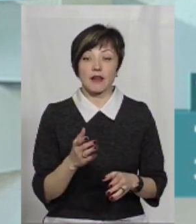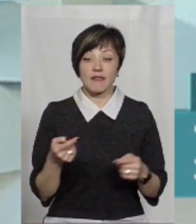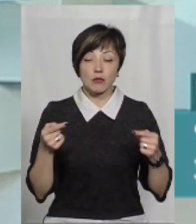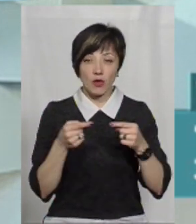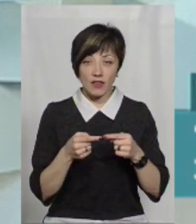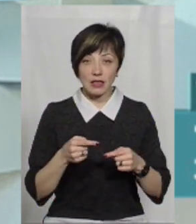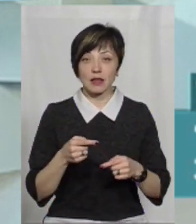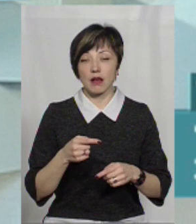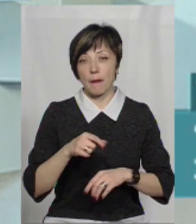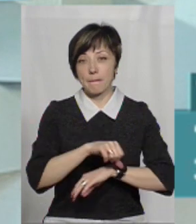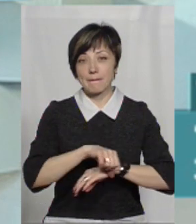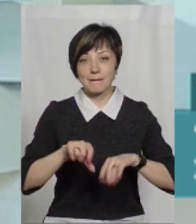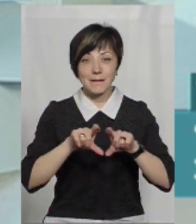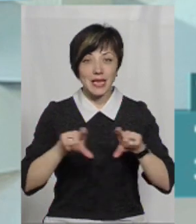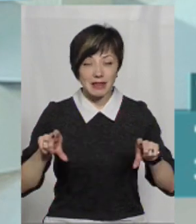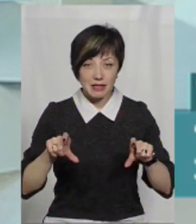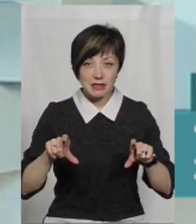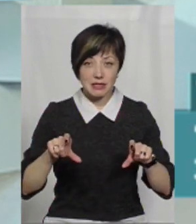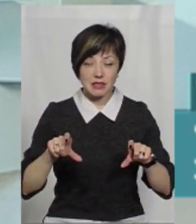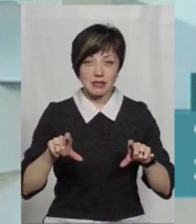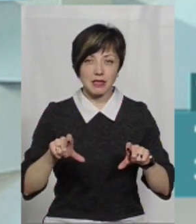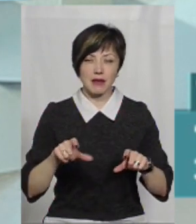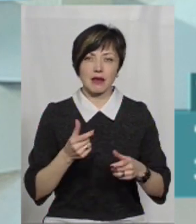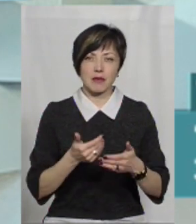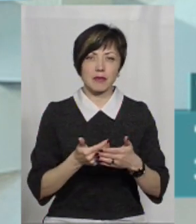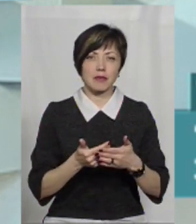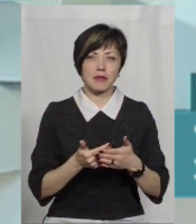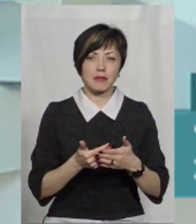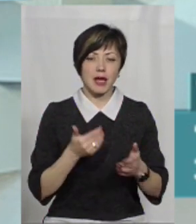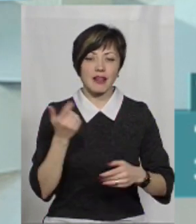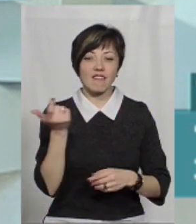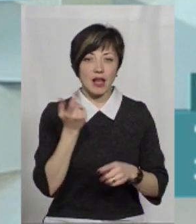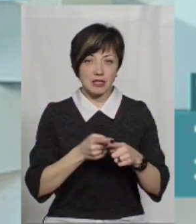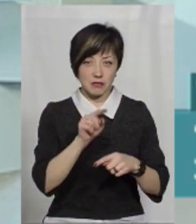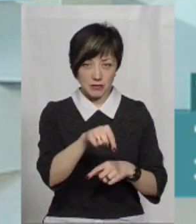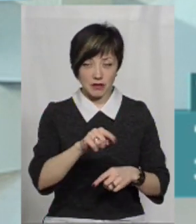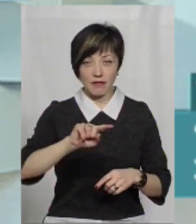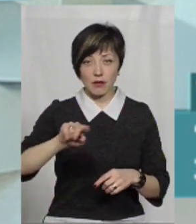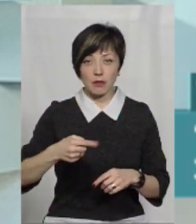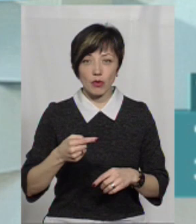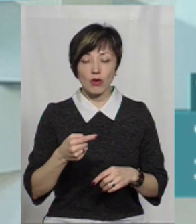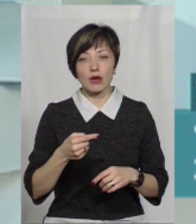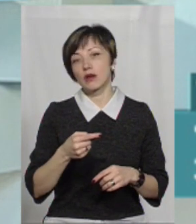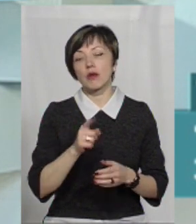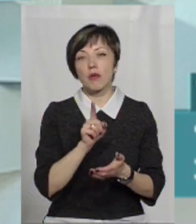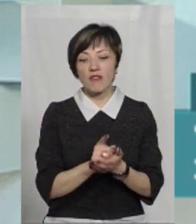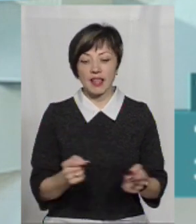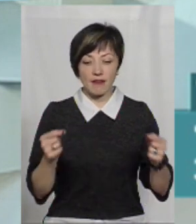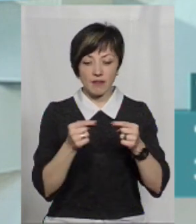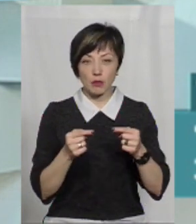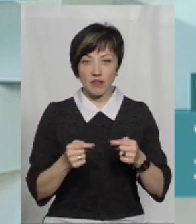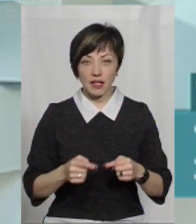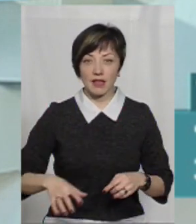Відповідно, митниця перед власниками цих територій ставить вимоги, яким повинен